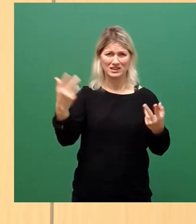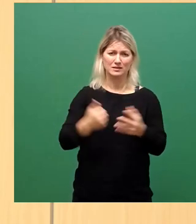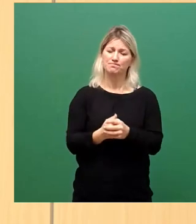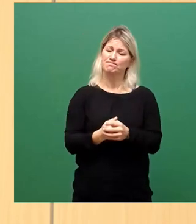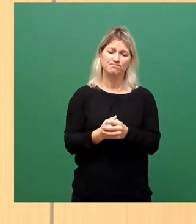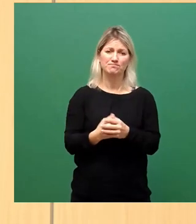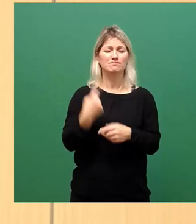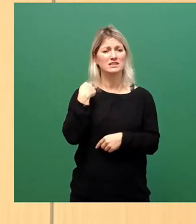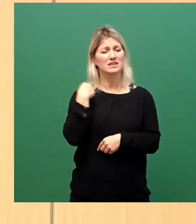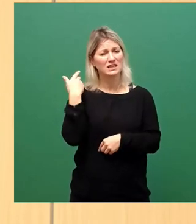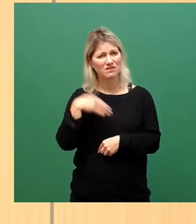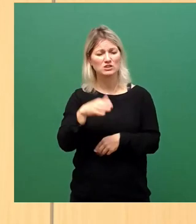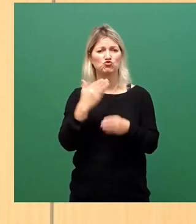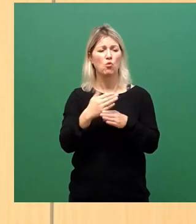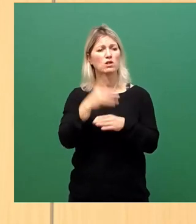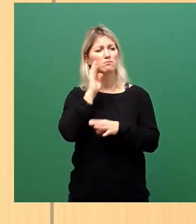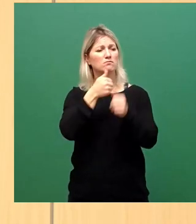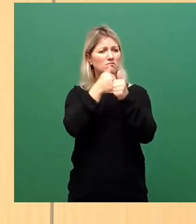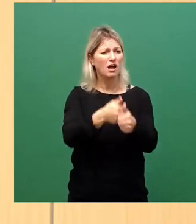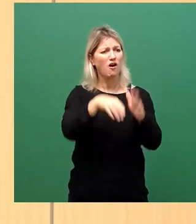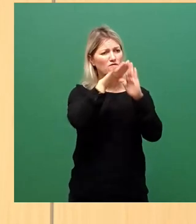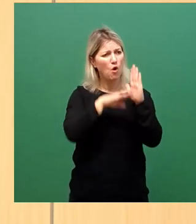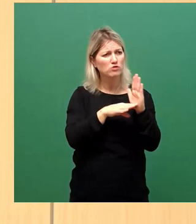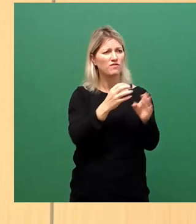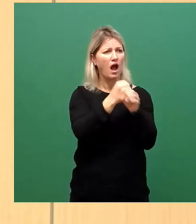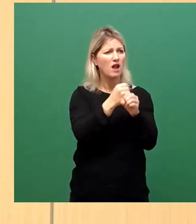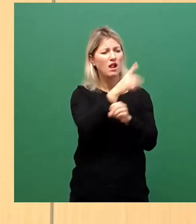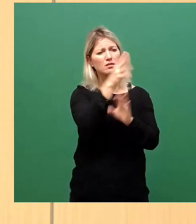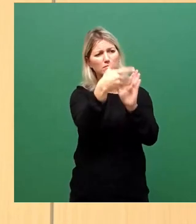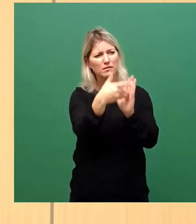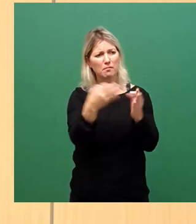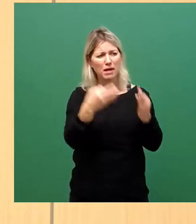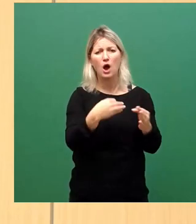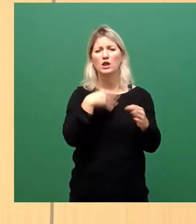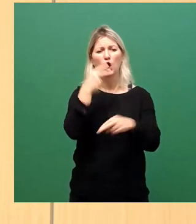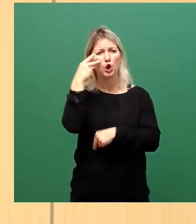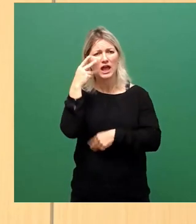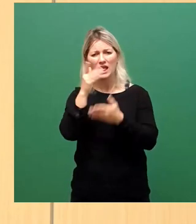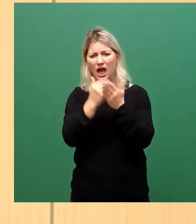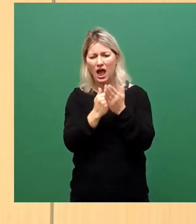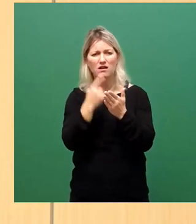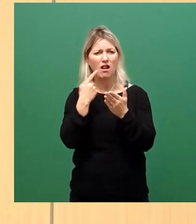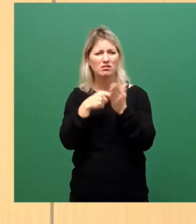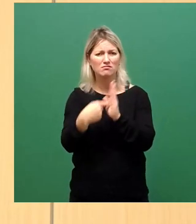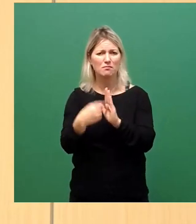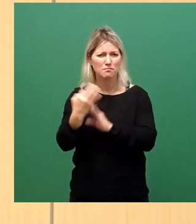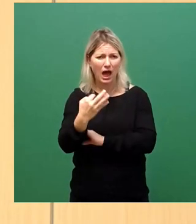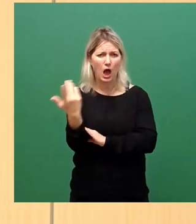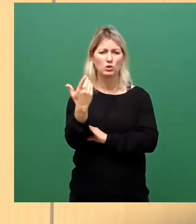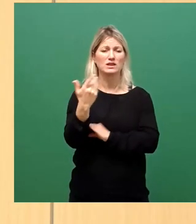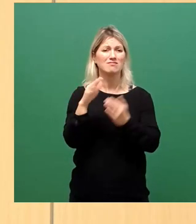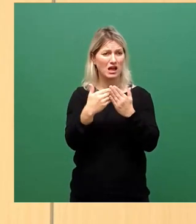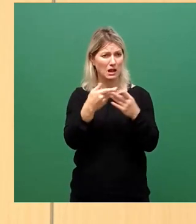Hygieneregeln und der Einhaltung der Vorschriften gefordert. Noch Anfang November haben wir darüber diskutiert, ob dafür das Ordnungsamt überhaupt